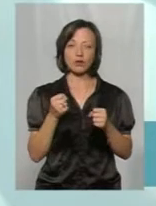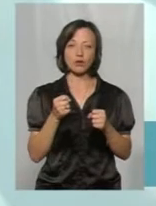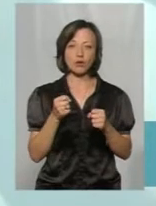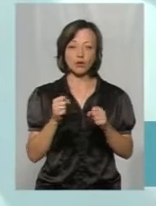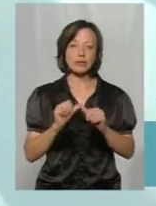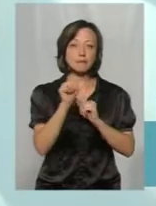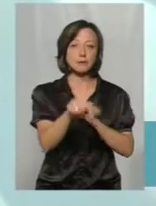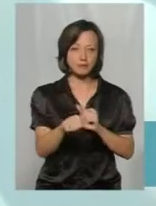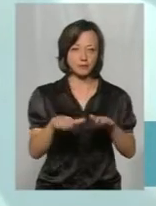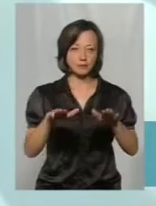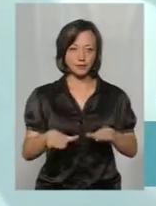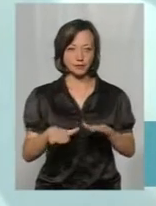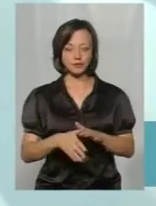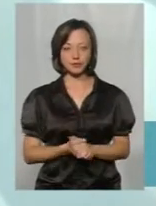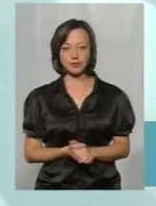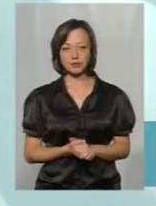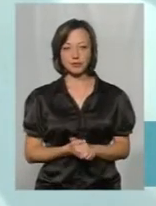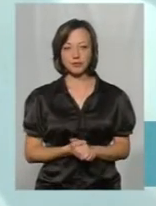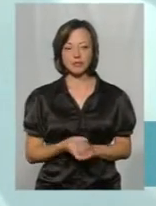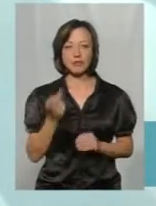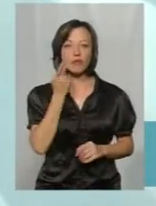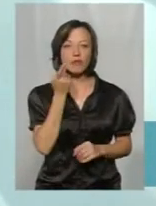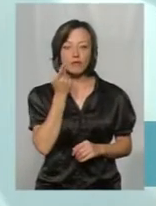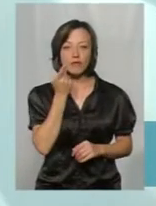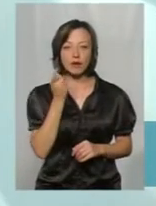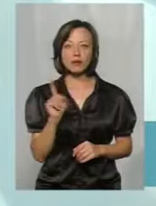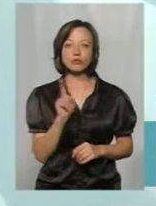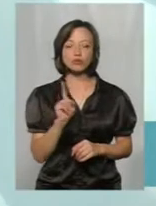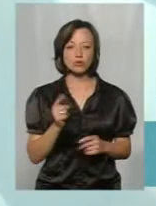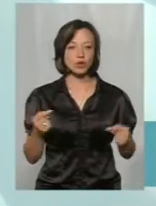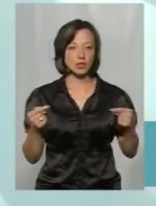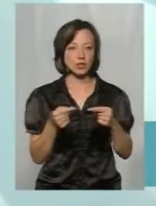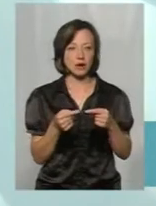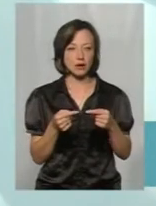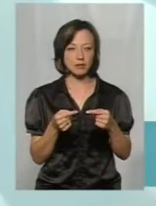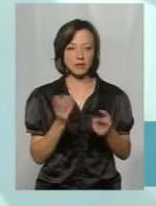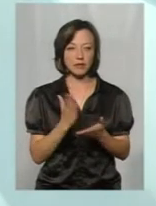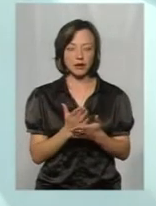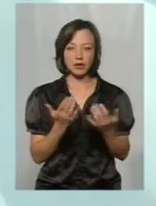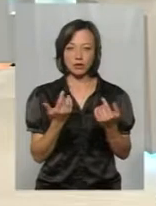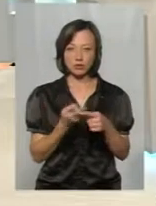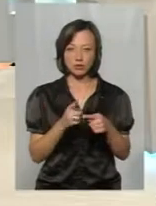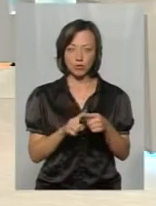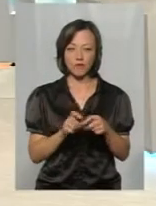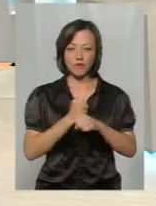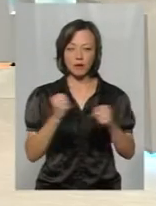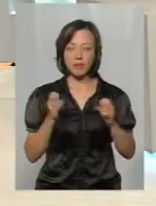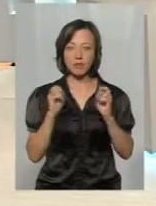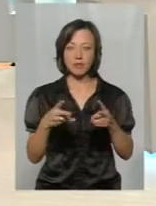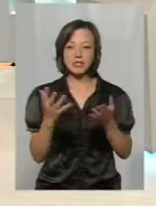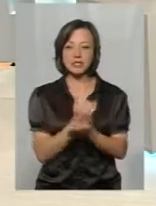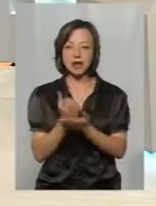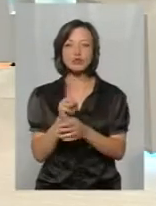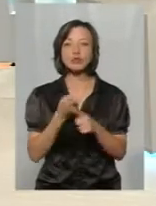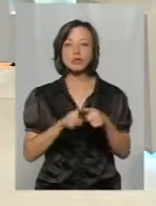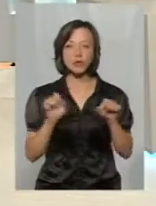відведеному місці. А зазвичай, що саме представляють собою ці вибухонебезпечні знахідки? Що це